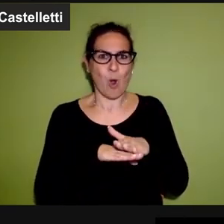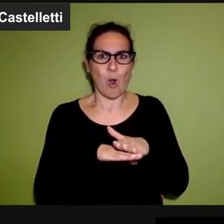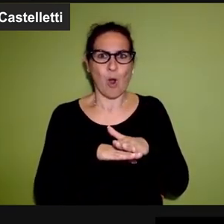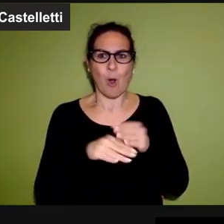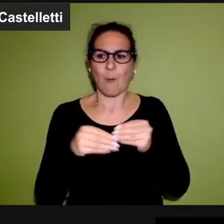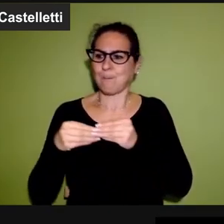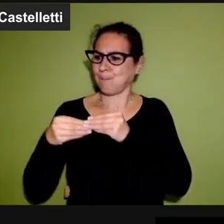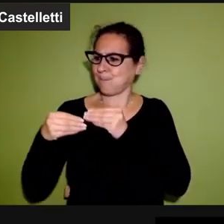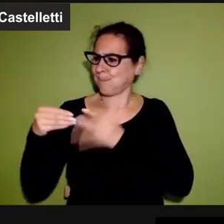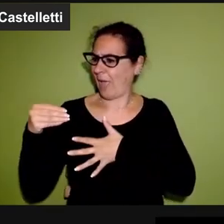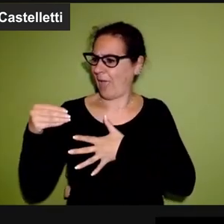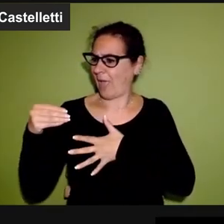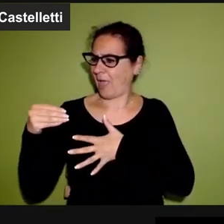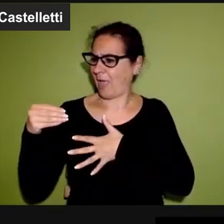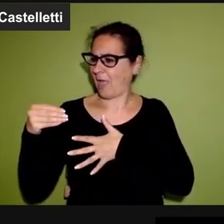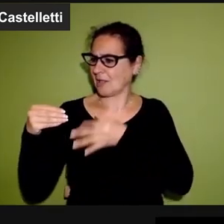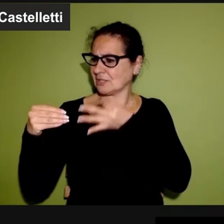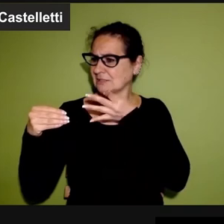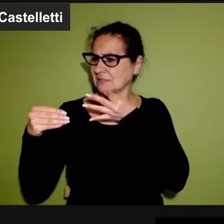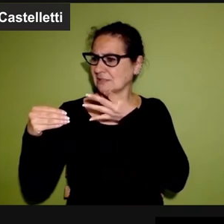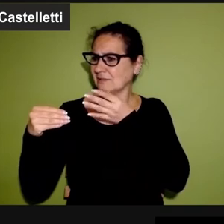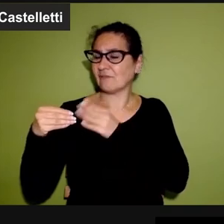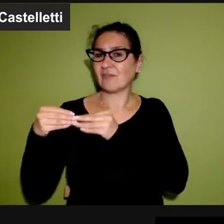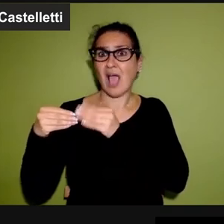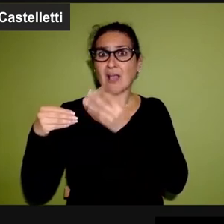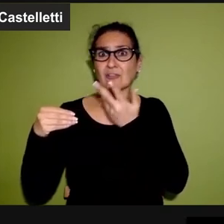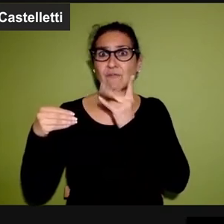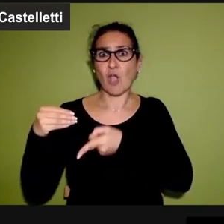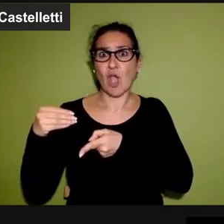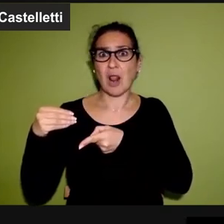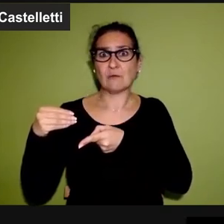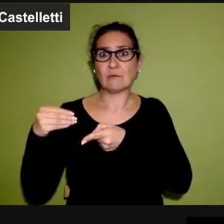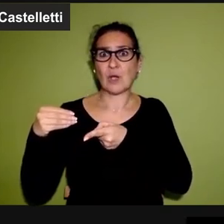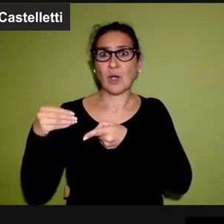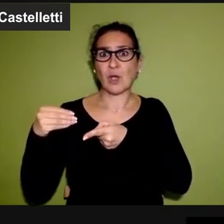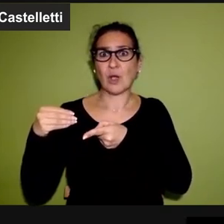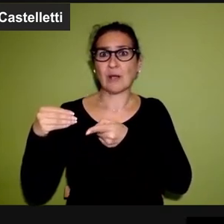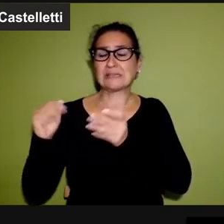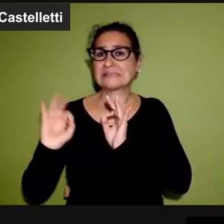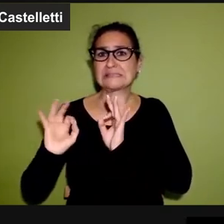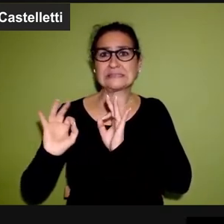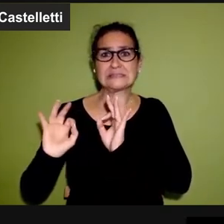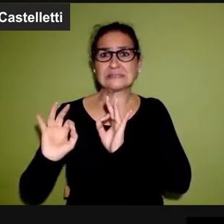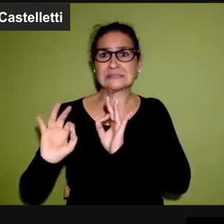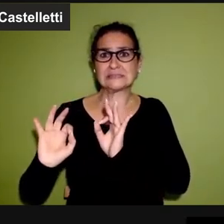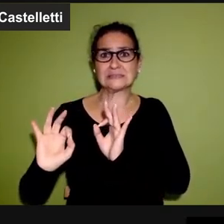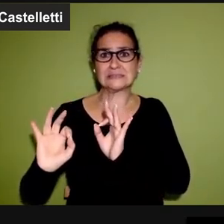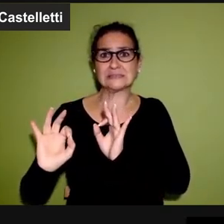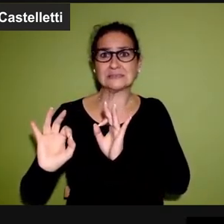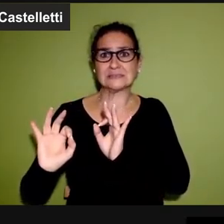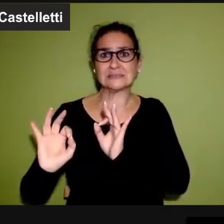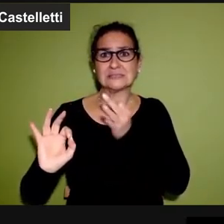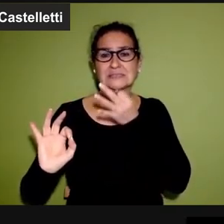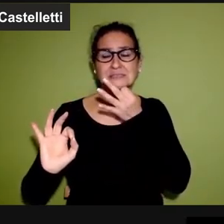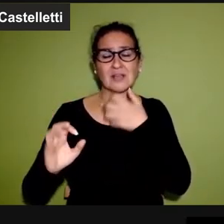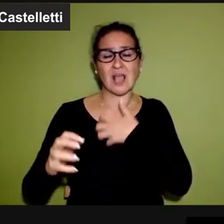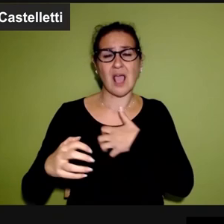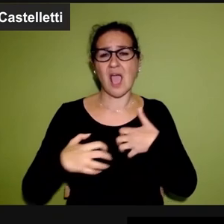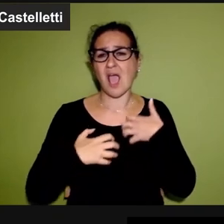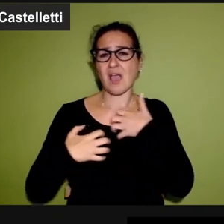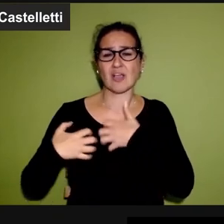se morrai prima di poter fare tutte le cose che avresti voglia di fare. Quindi